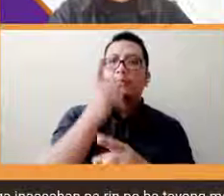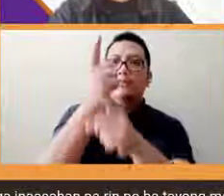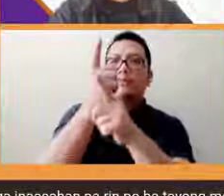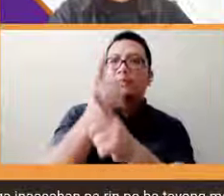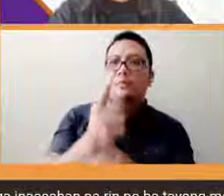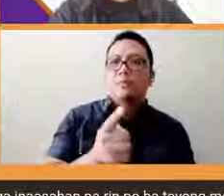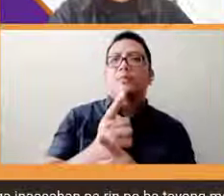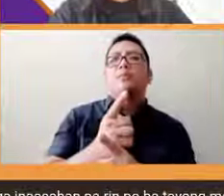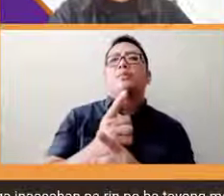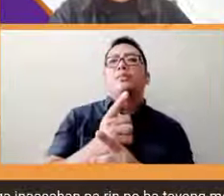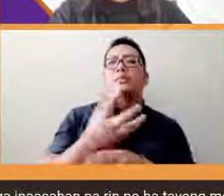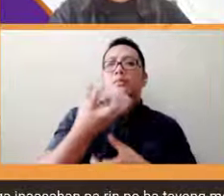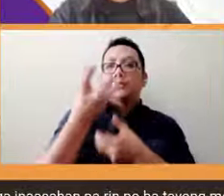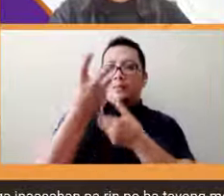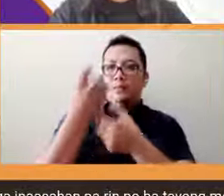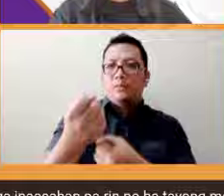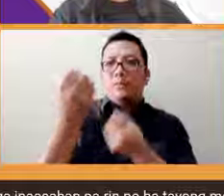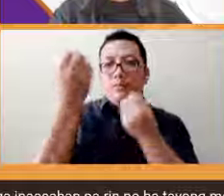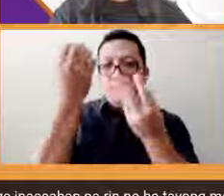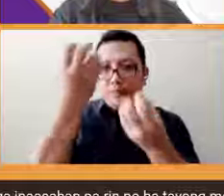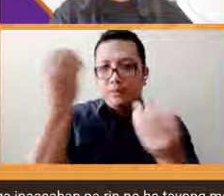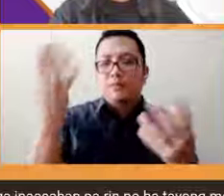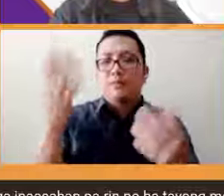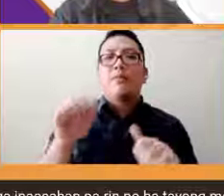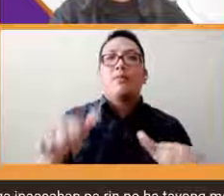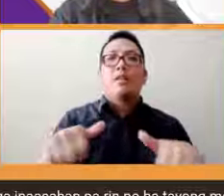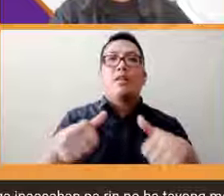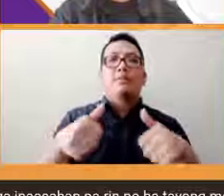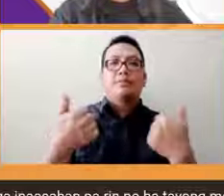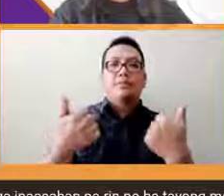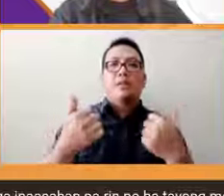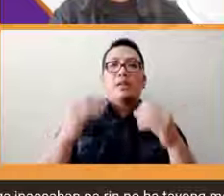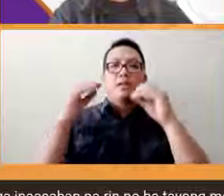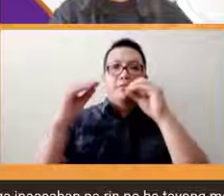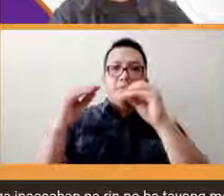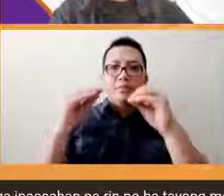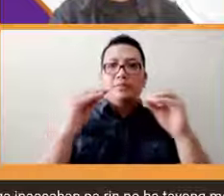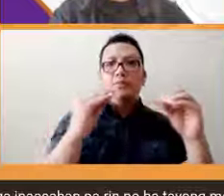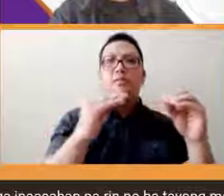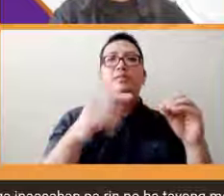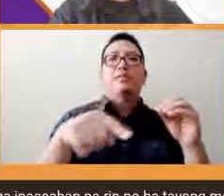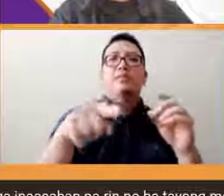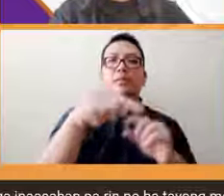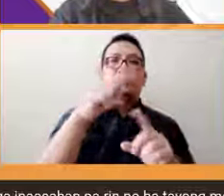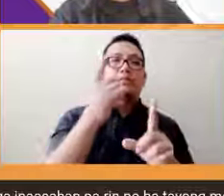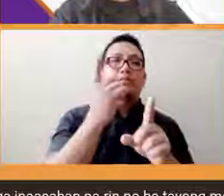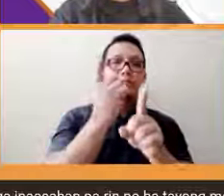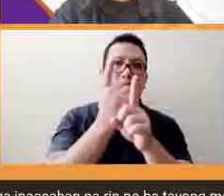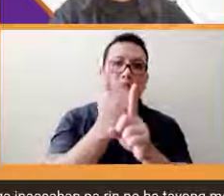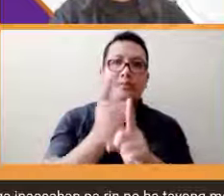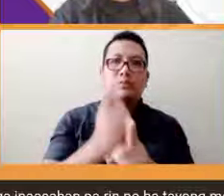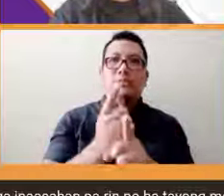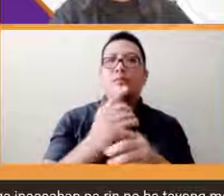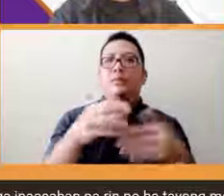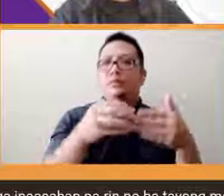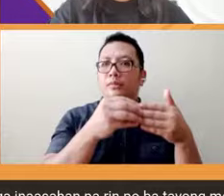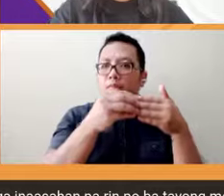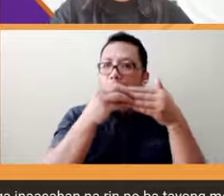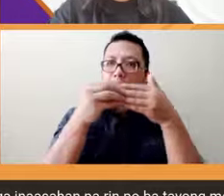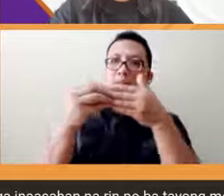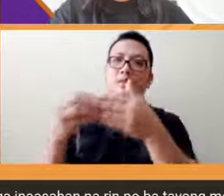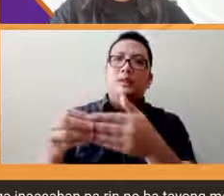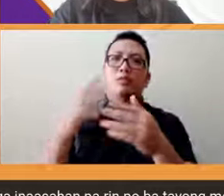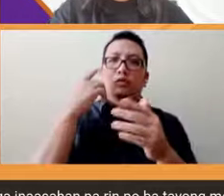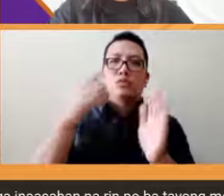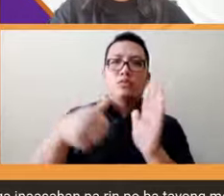reliable ng information yung pagturo natin sa kanila ng mga guidelines or guidance sa pagboto sa